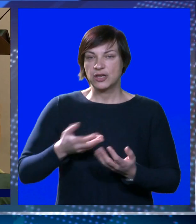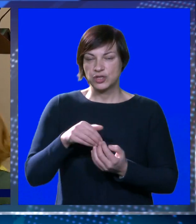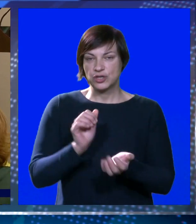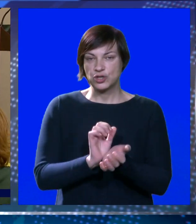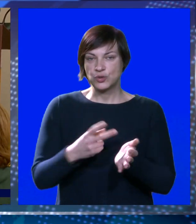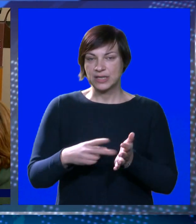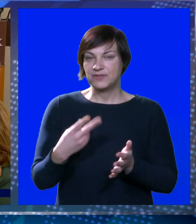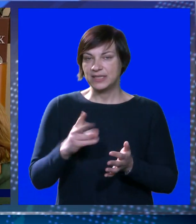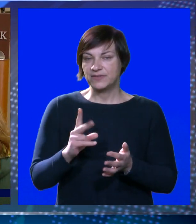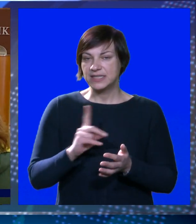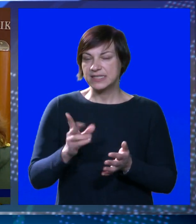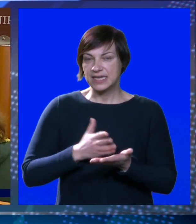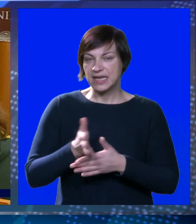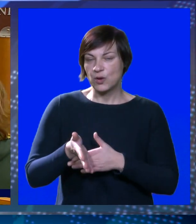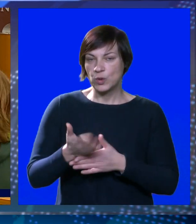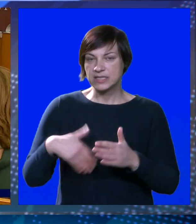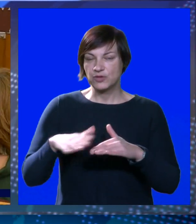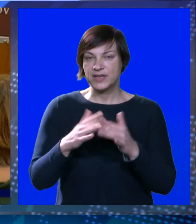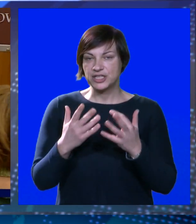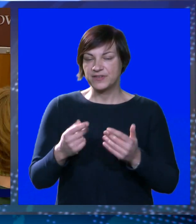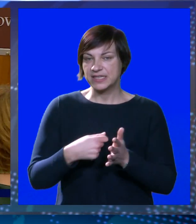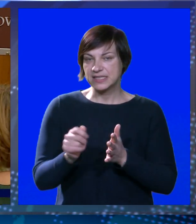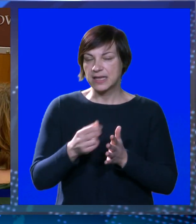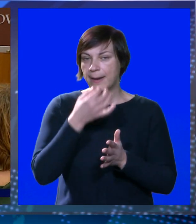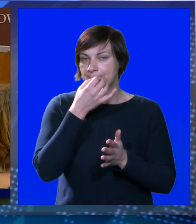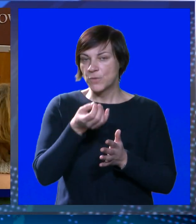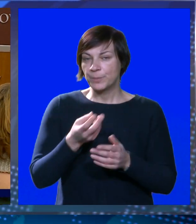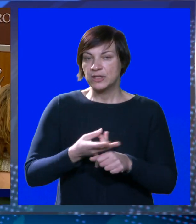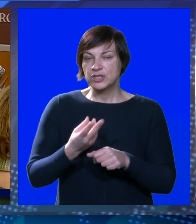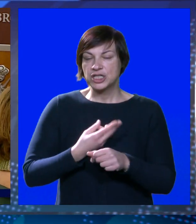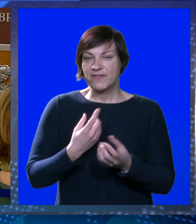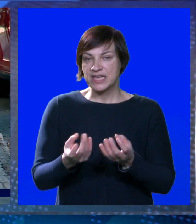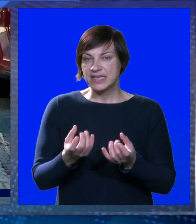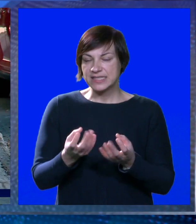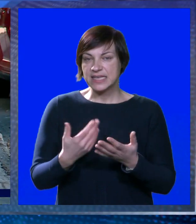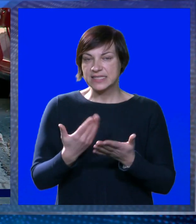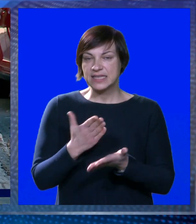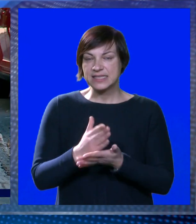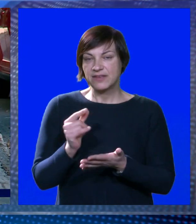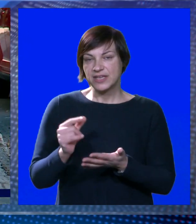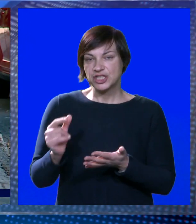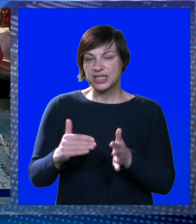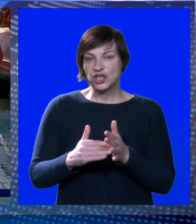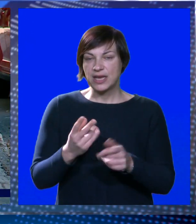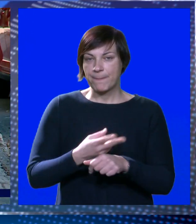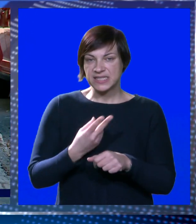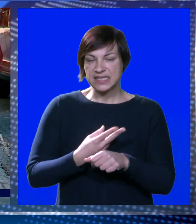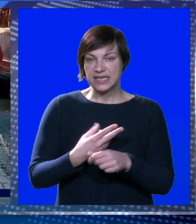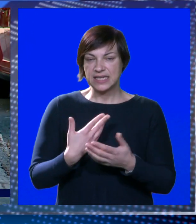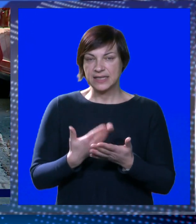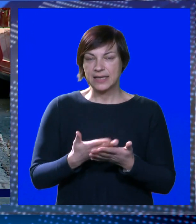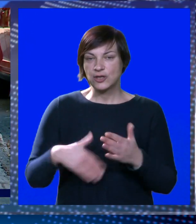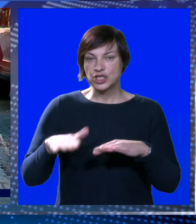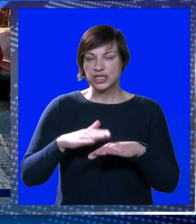odožujka 2020. nije ulazilo u veće financijske izdatke po pitanju održavanja cesta, te da se veći dio njih treba sanirati.